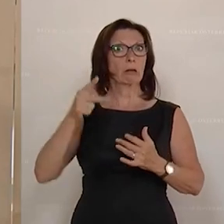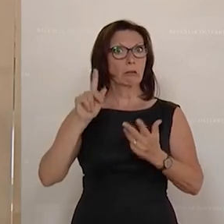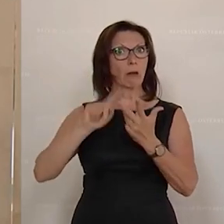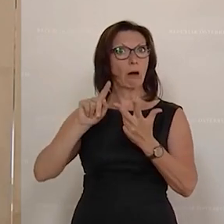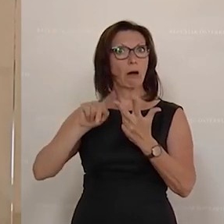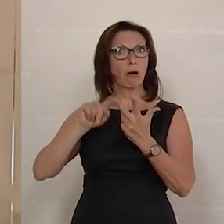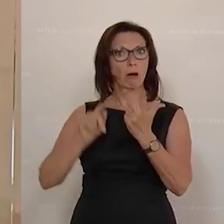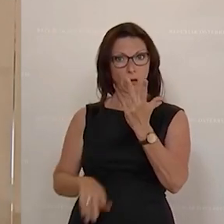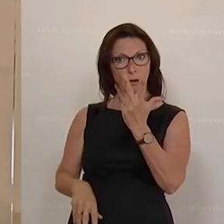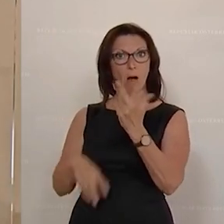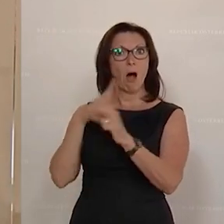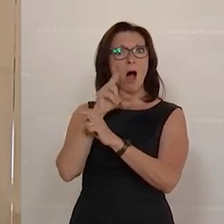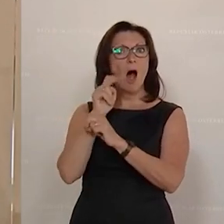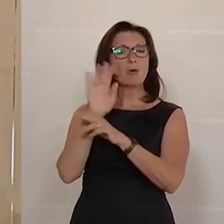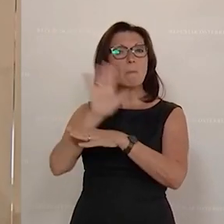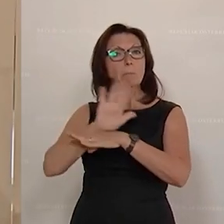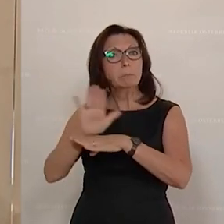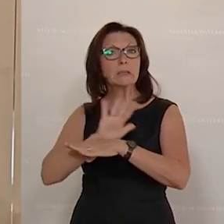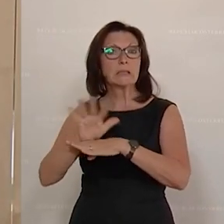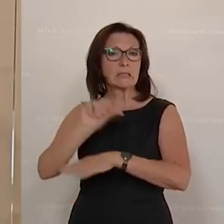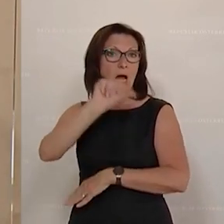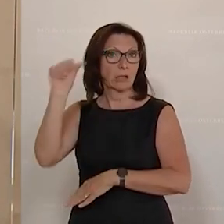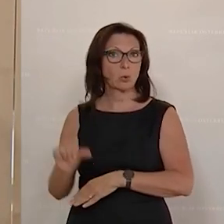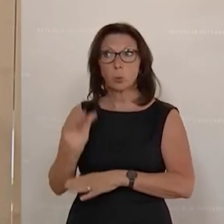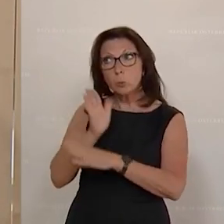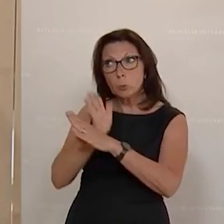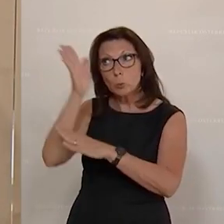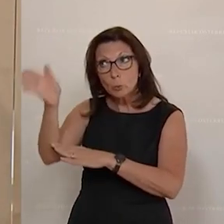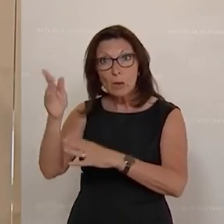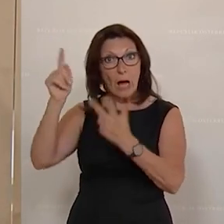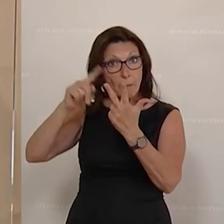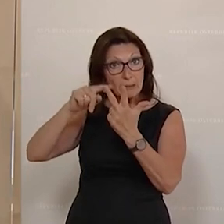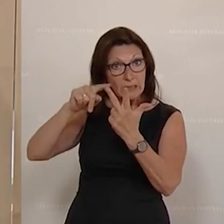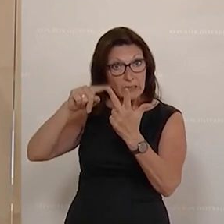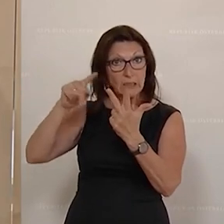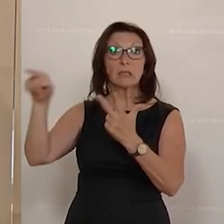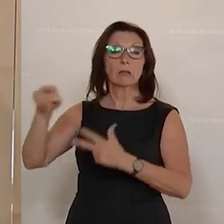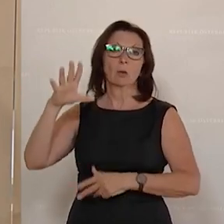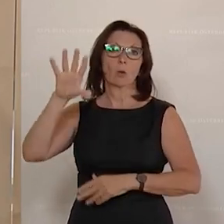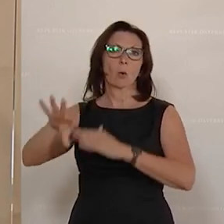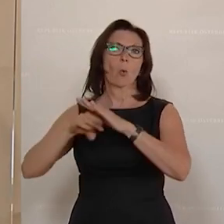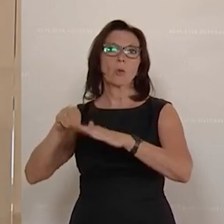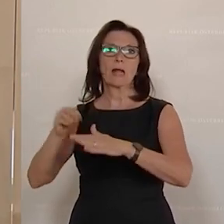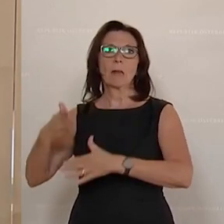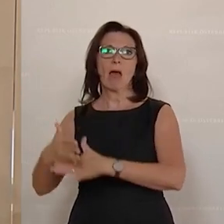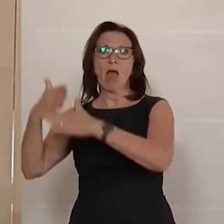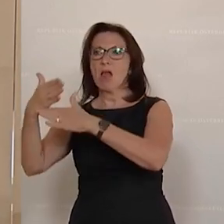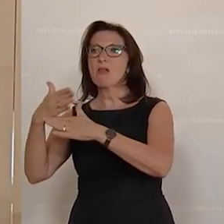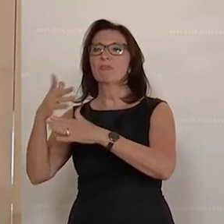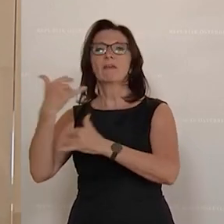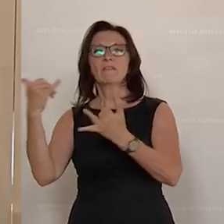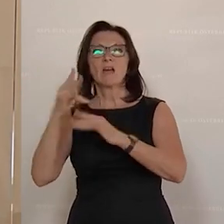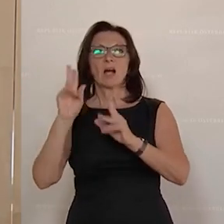wenden, an die Austrian Business Agency. Aber, und diese dritte Metastase hilft dann dem Unternehmen im Umgang mit den anderen zwei Behörden,